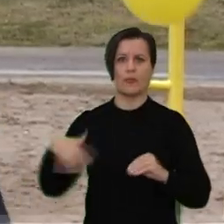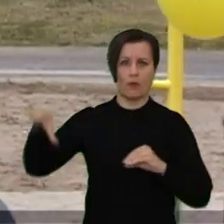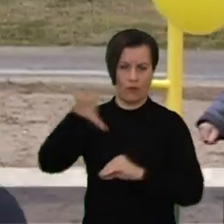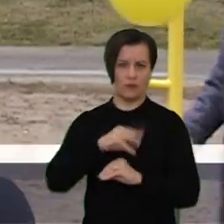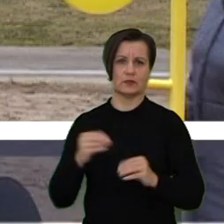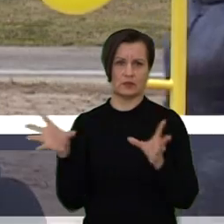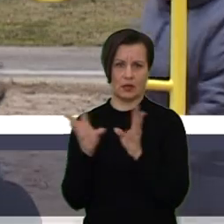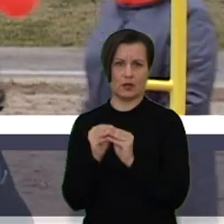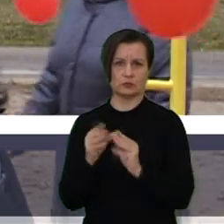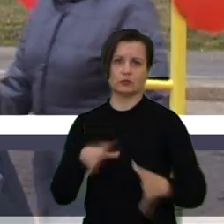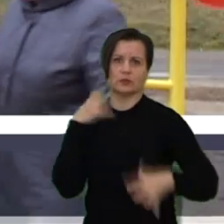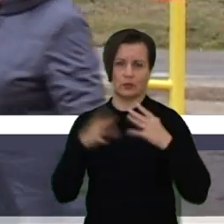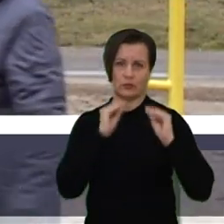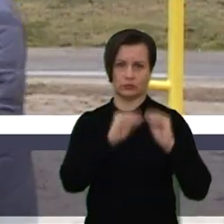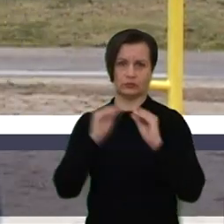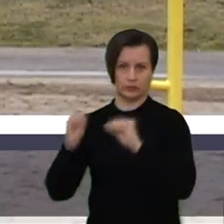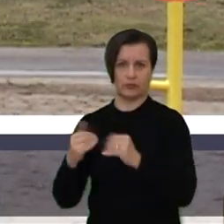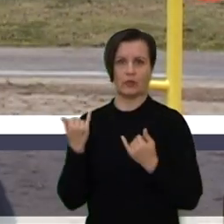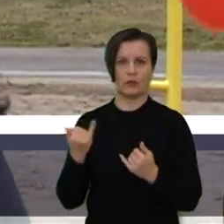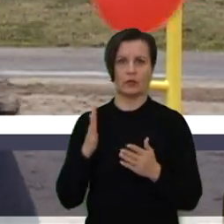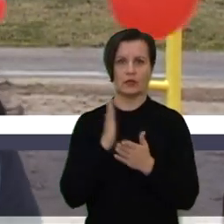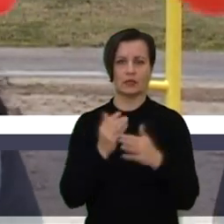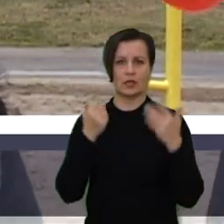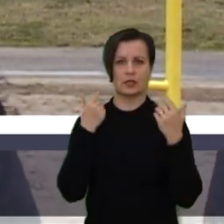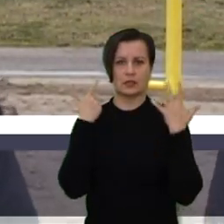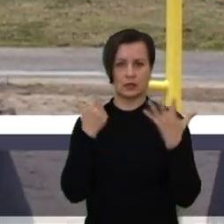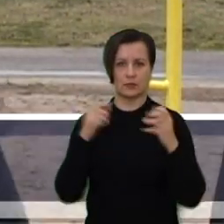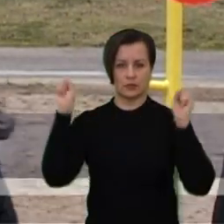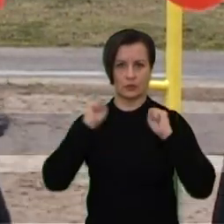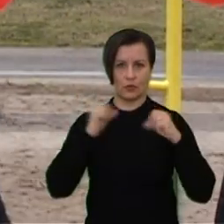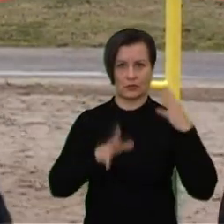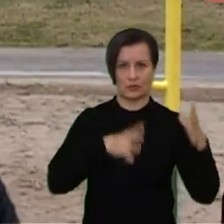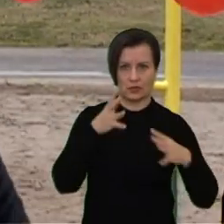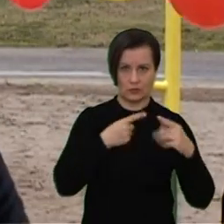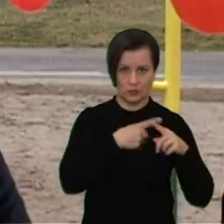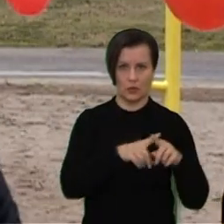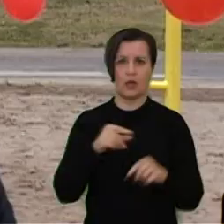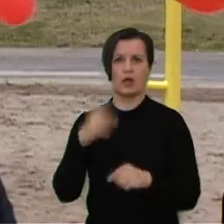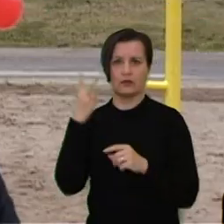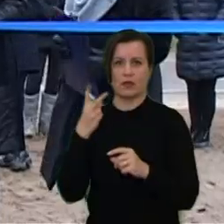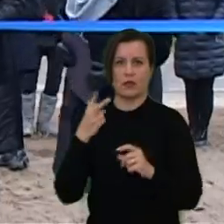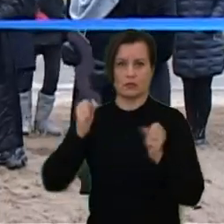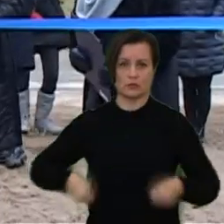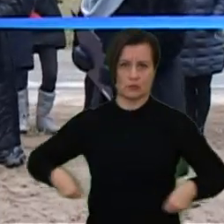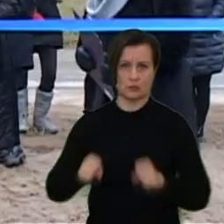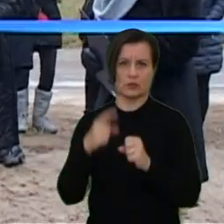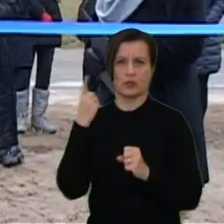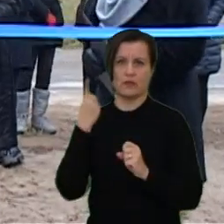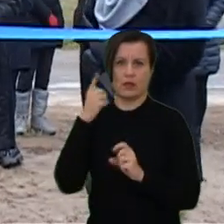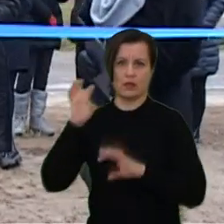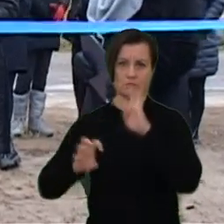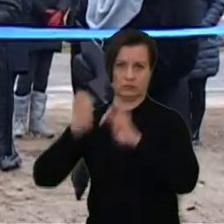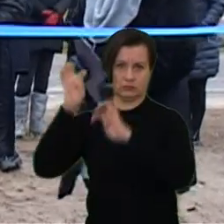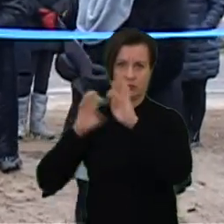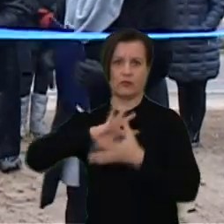dabar yra pastatyta septyni sporto treniruokliai, taip pat yra dvejos supoklės ir karstiklės vienos vaikam. Iš viso dešimt